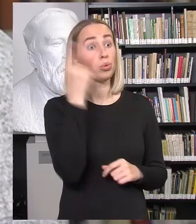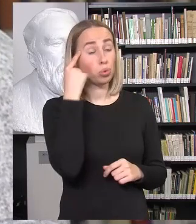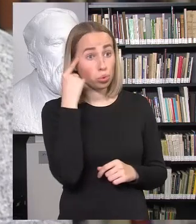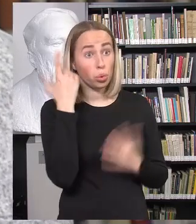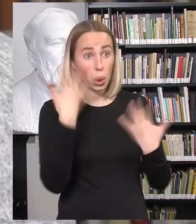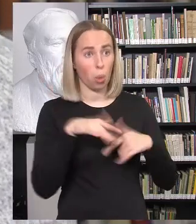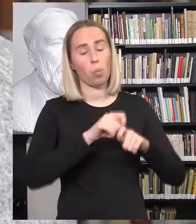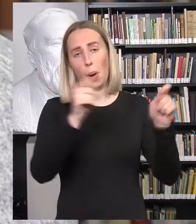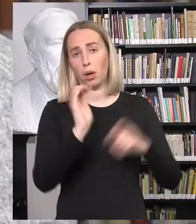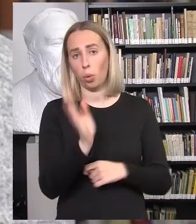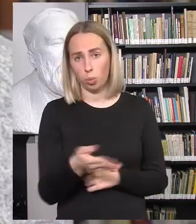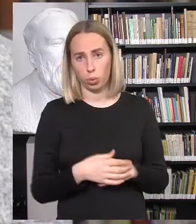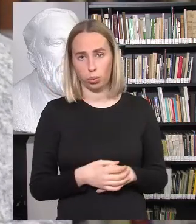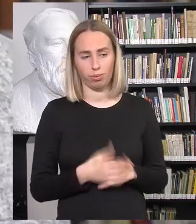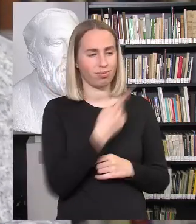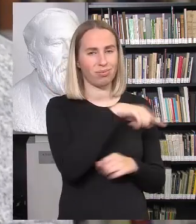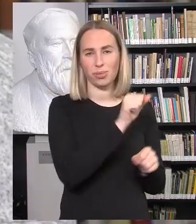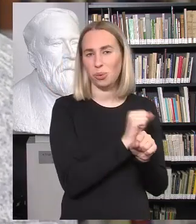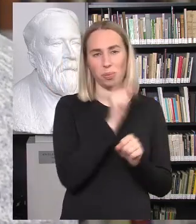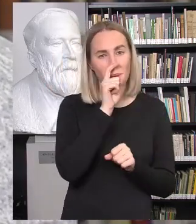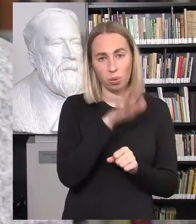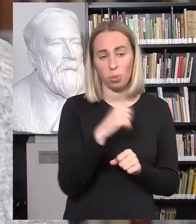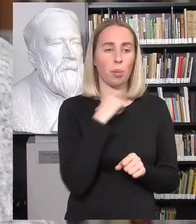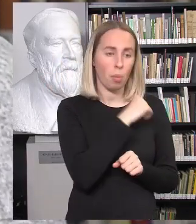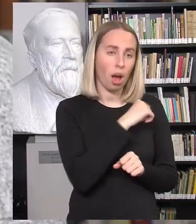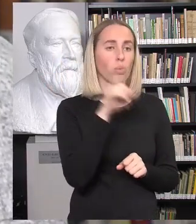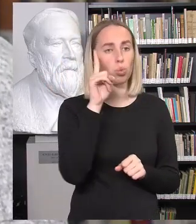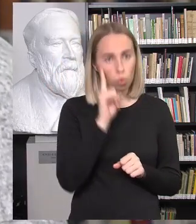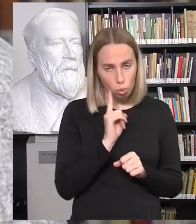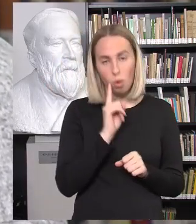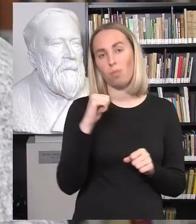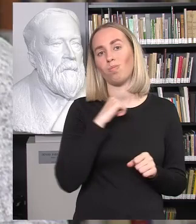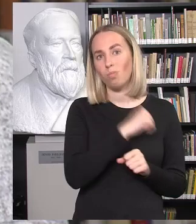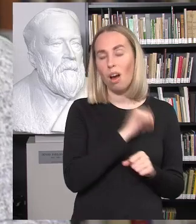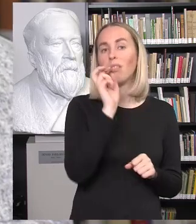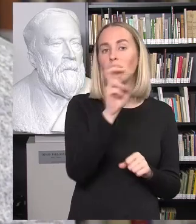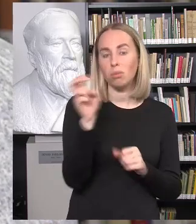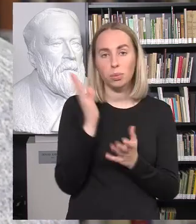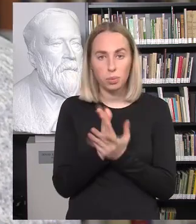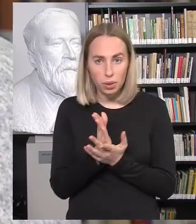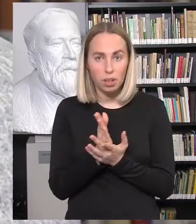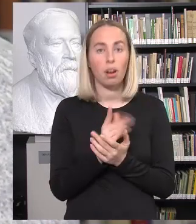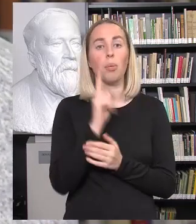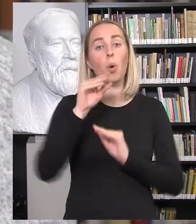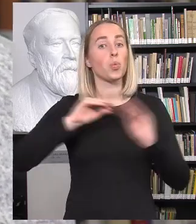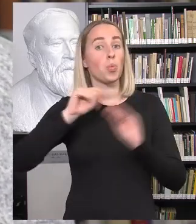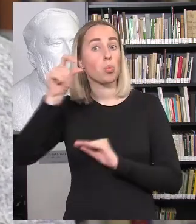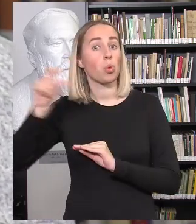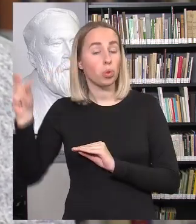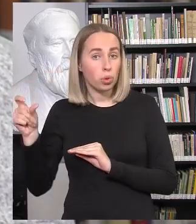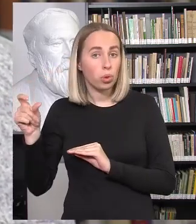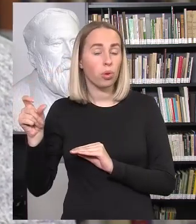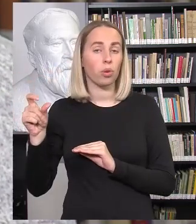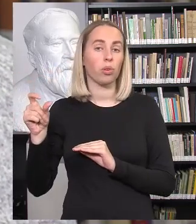Tai jų negali sustabdyti, jie patys nori, tai jie patys reina iš tikrųjų, tačiau mokyklos mokytojai